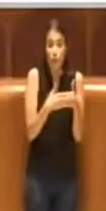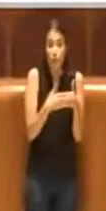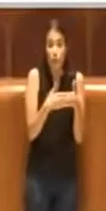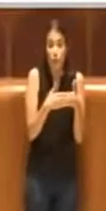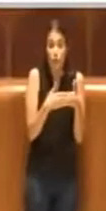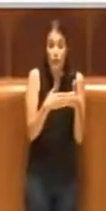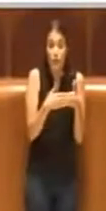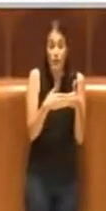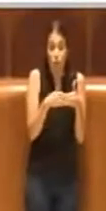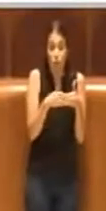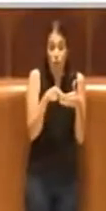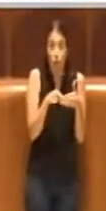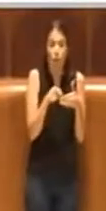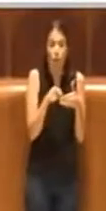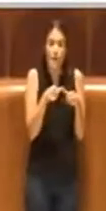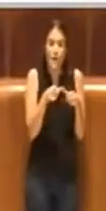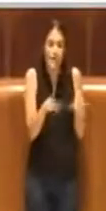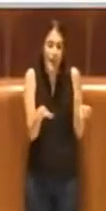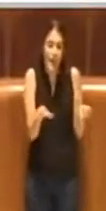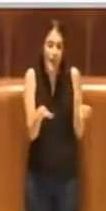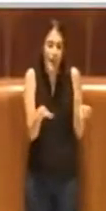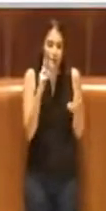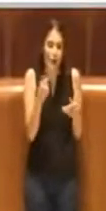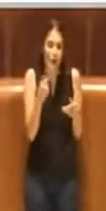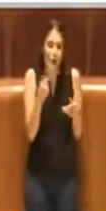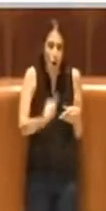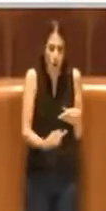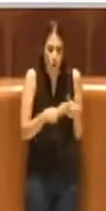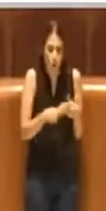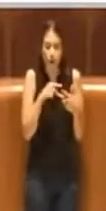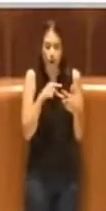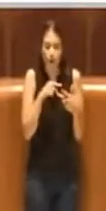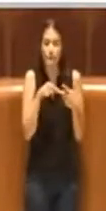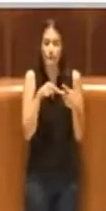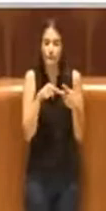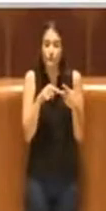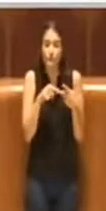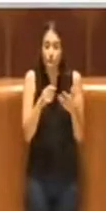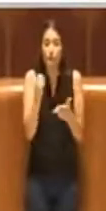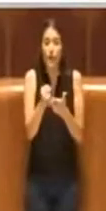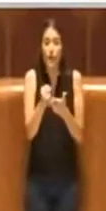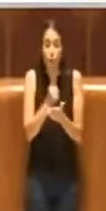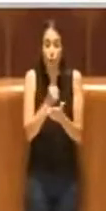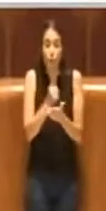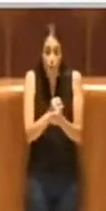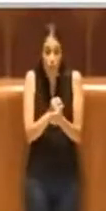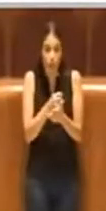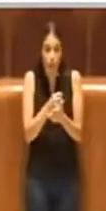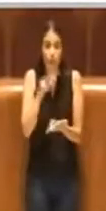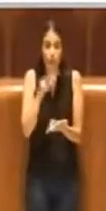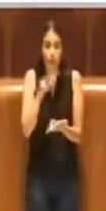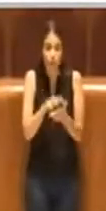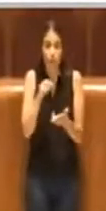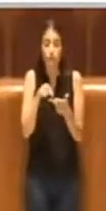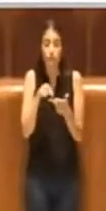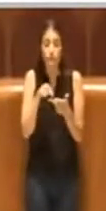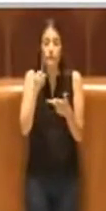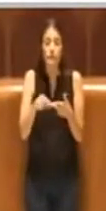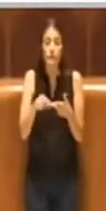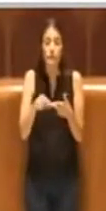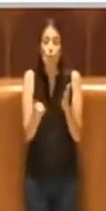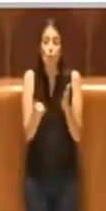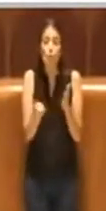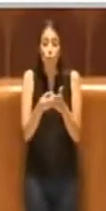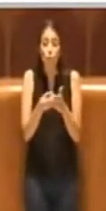alla sede scelta, i titoli e le certificazioni aziendali, la rappresentatività intesa come un'ampia gamma di